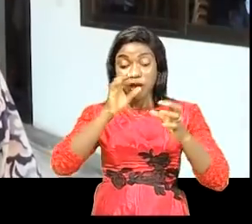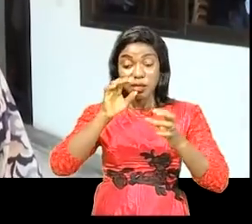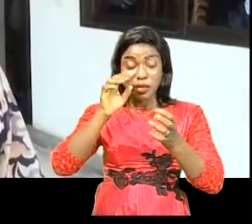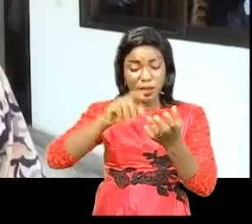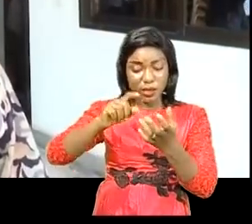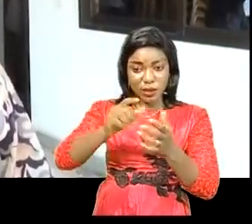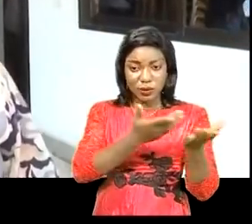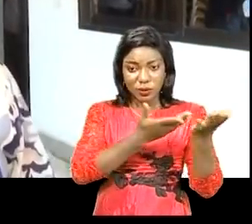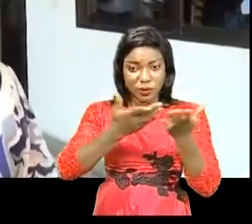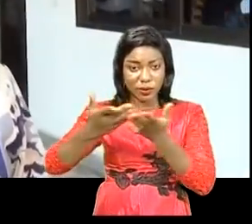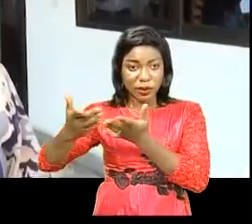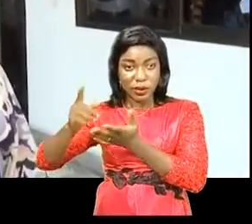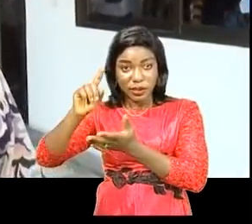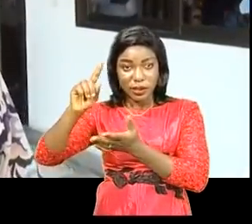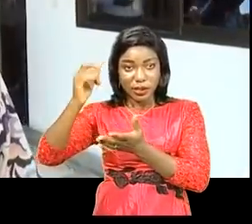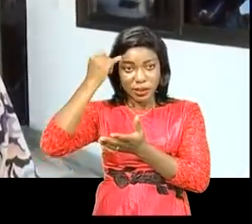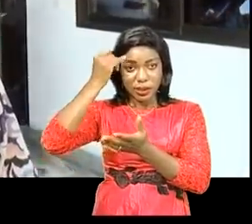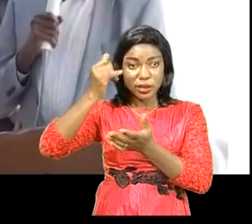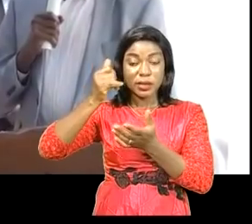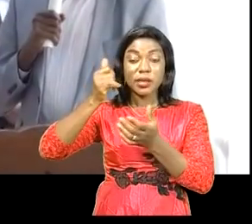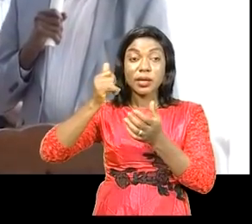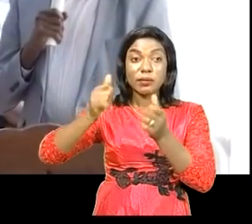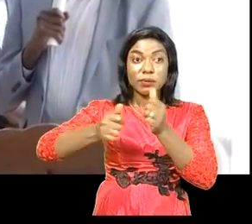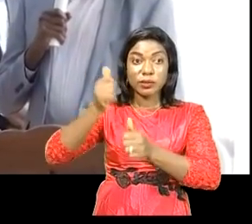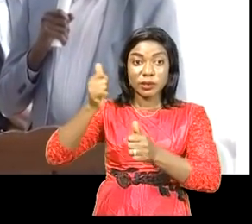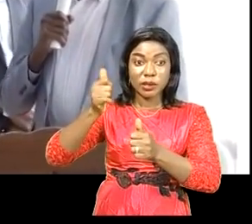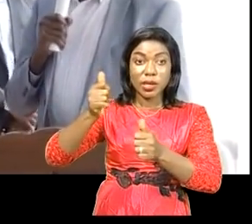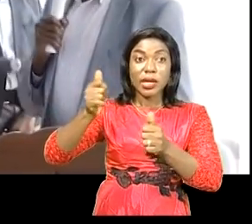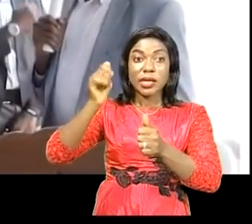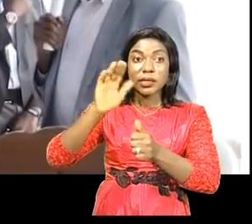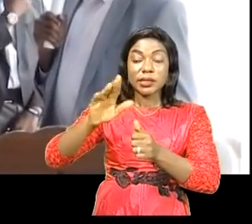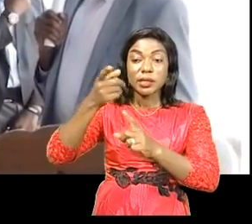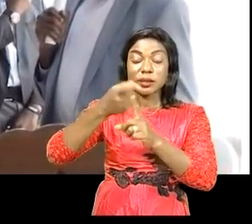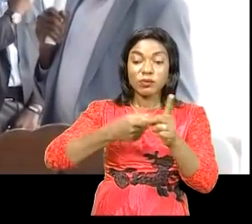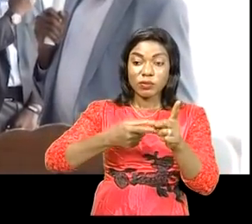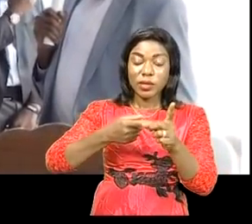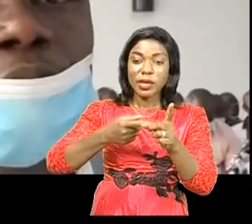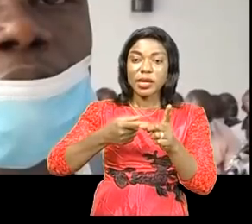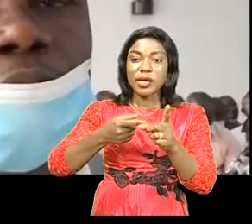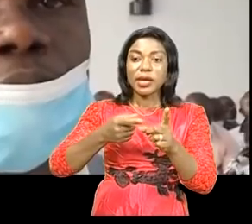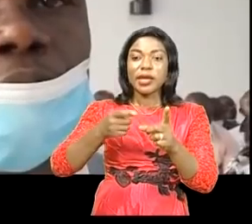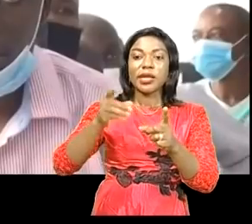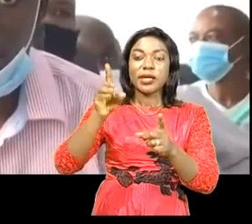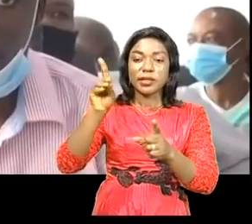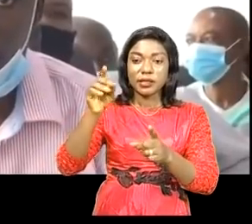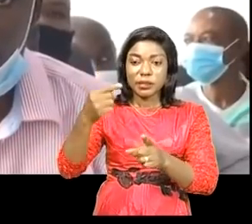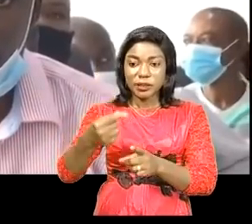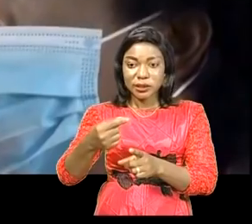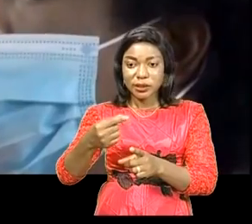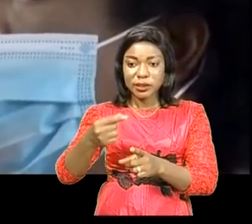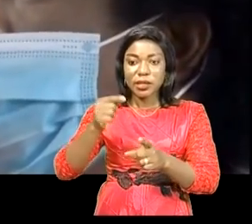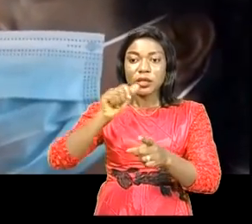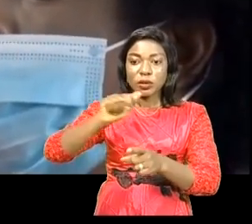apporter un plus au service de recouvrement. Cinq mois depuis sa nomination, le DGDAFNN, Honoré